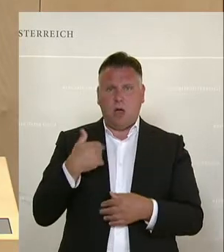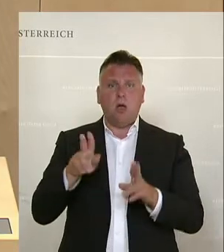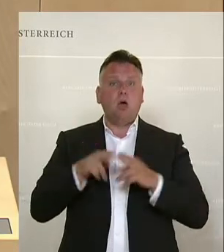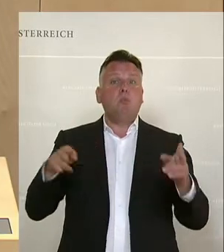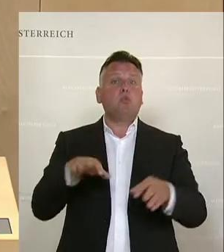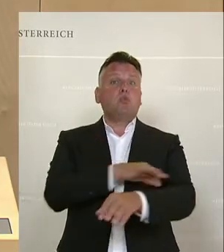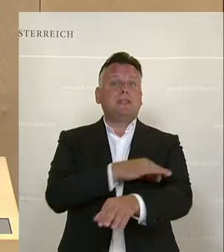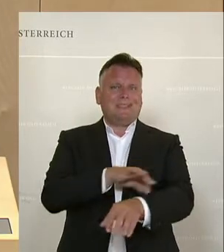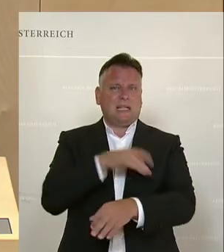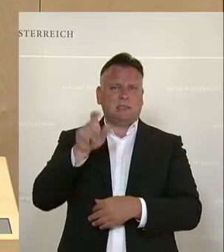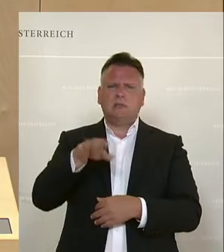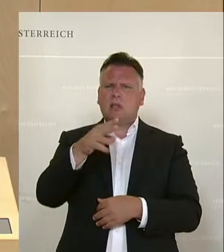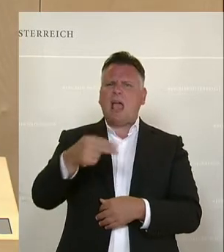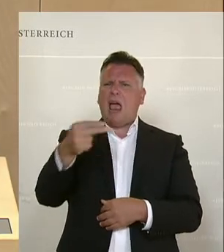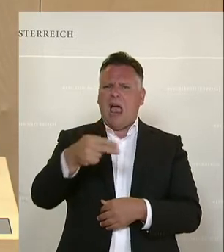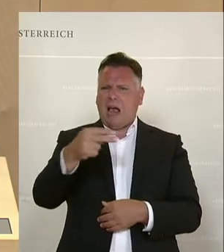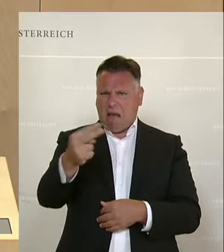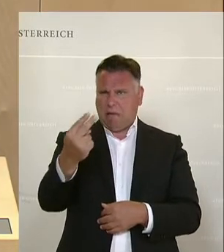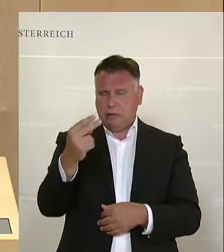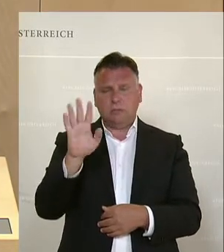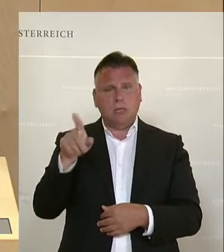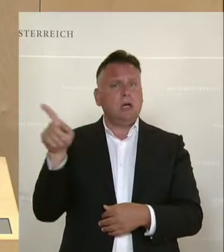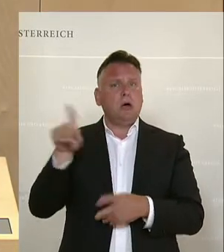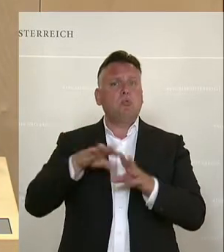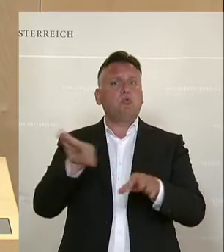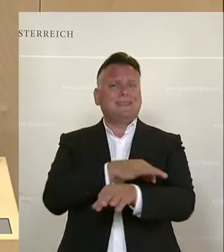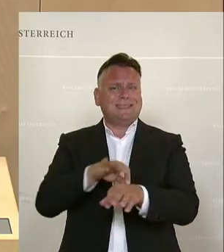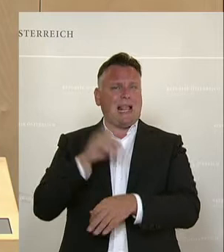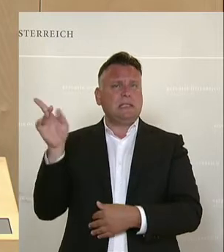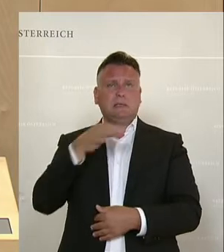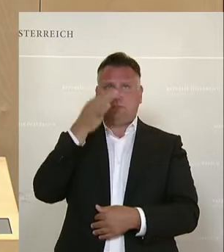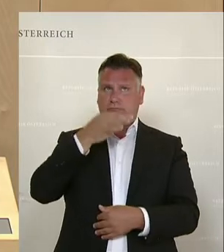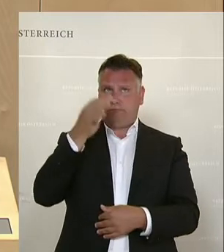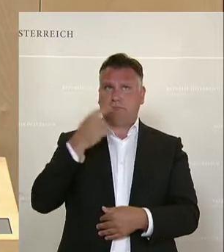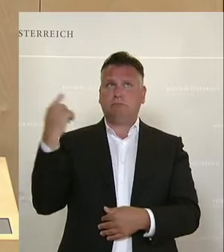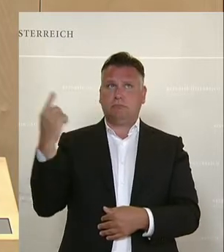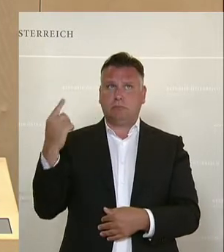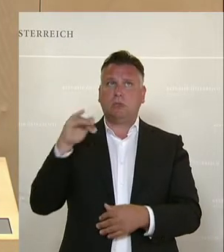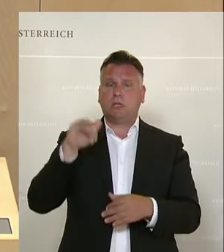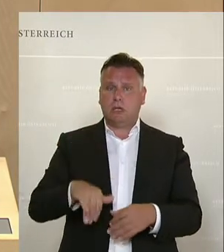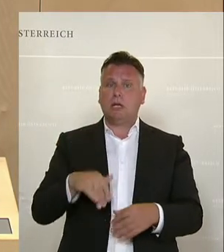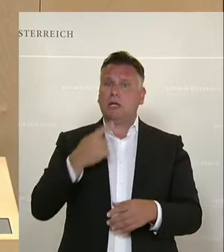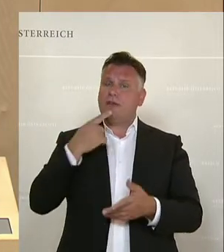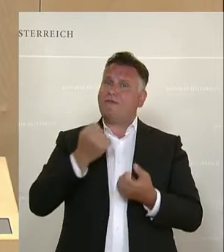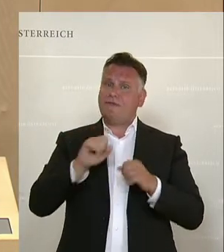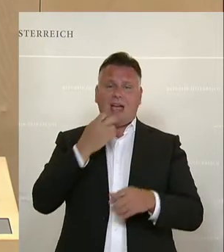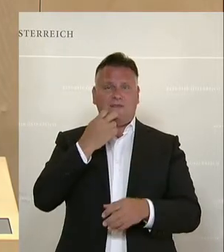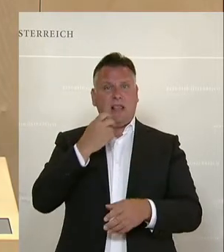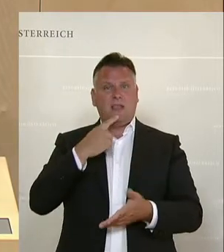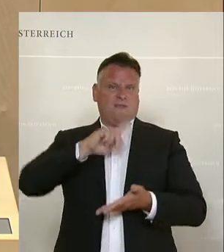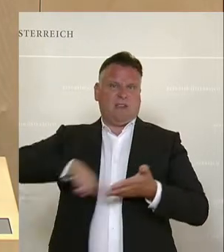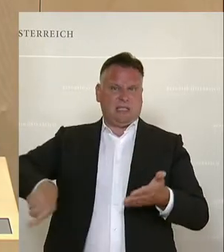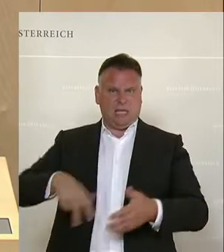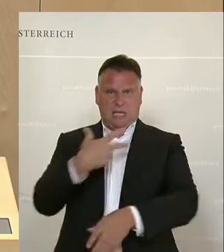Auskunftsperson, Kollege Hanger sieht mich an, hat selbst gesagt, er hat freiwillig auf Impfstoff verzichtet. Das hat er gesagt.